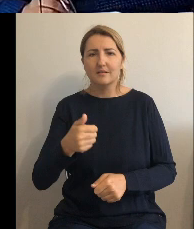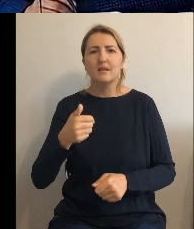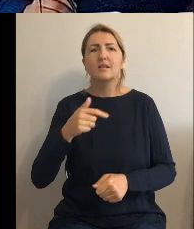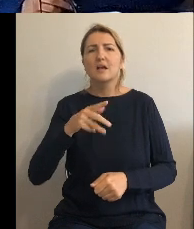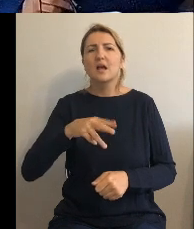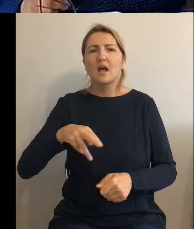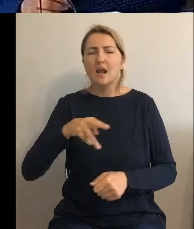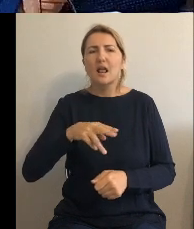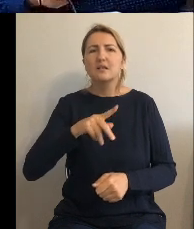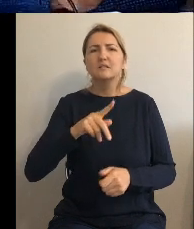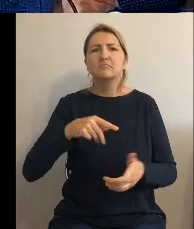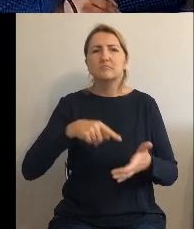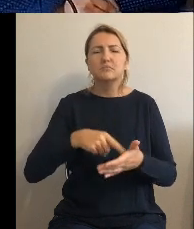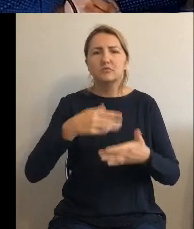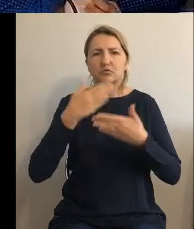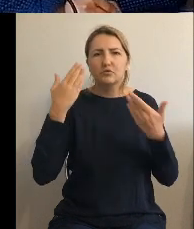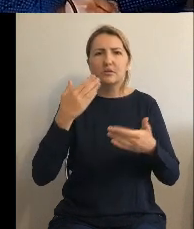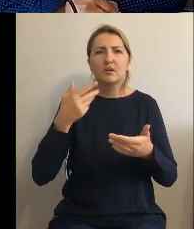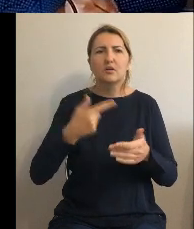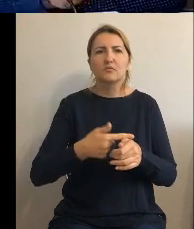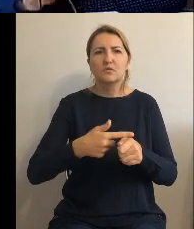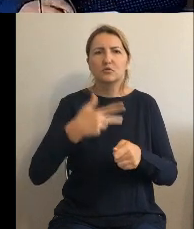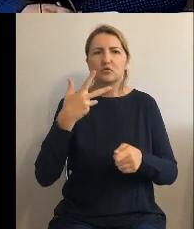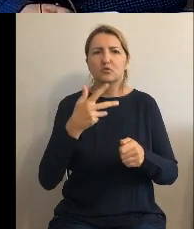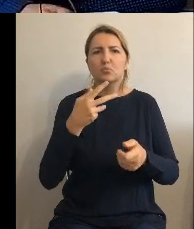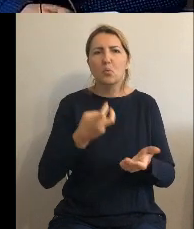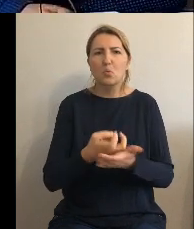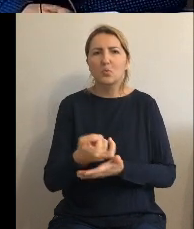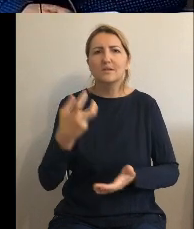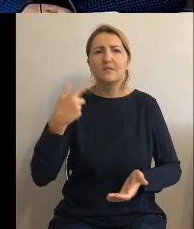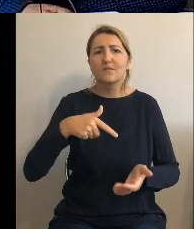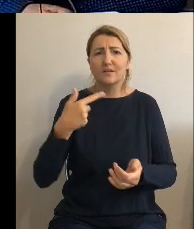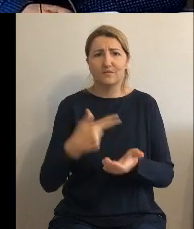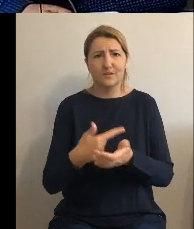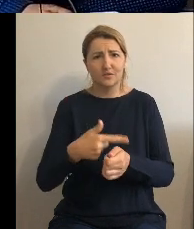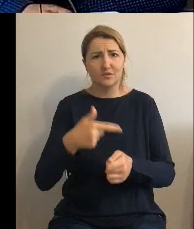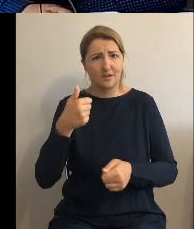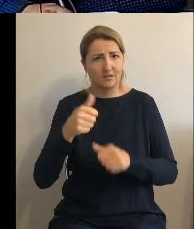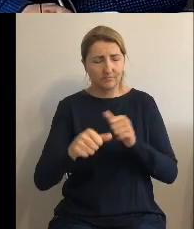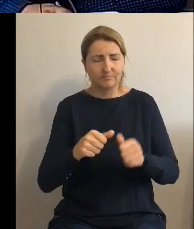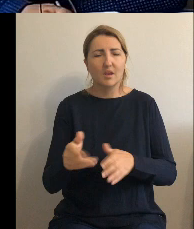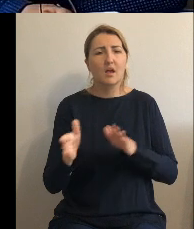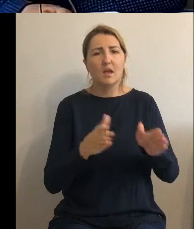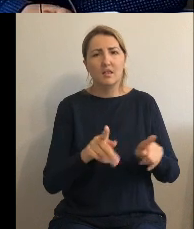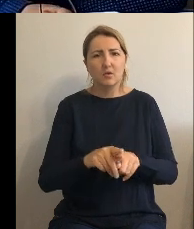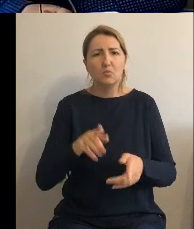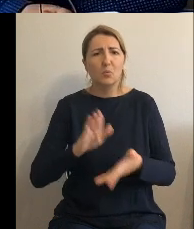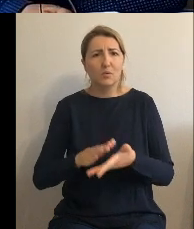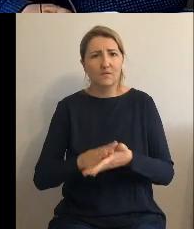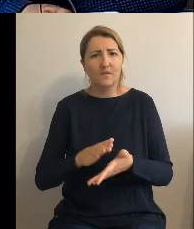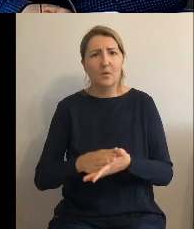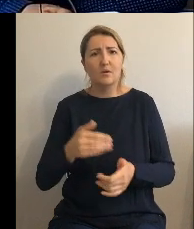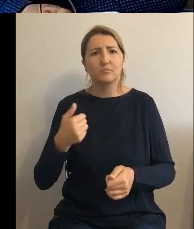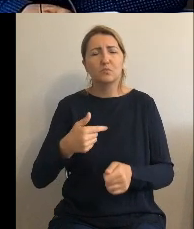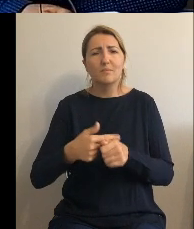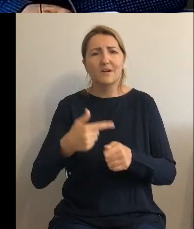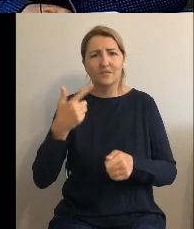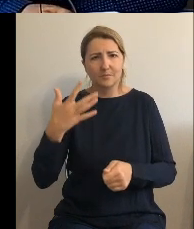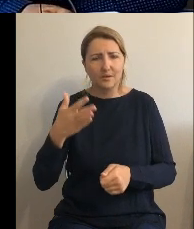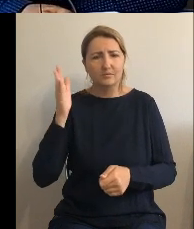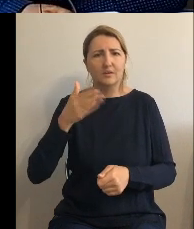lutego 2021 roku. Uchwała numer 25 łamane przez 151 łamane przez 21